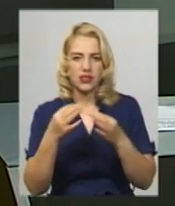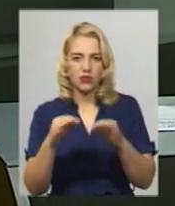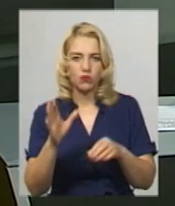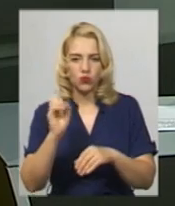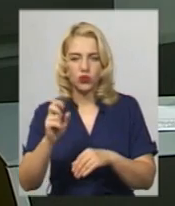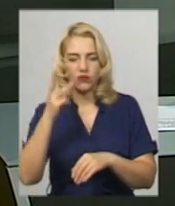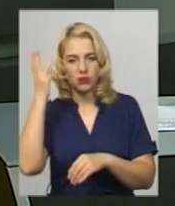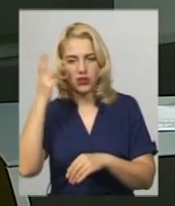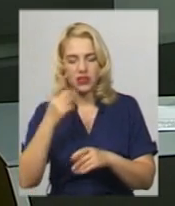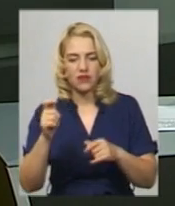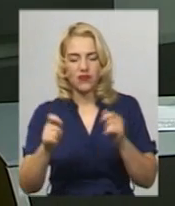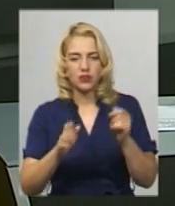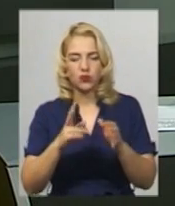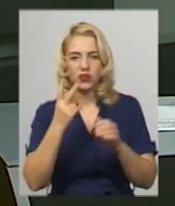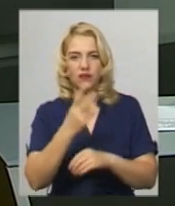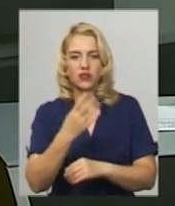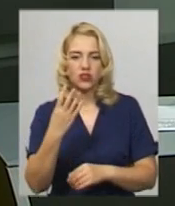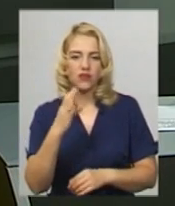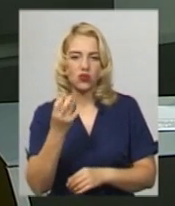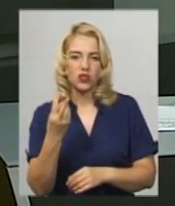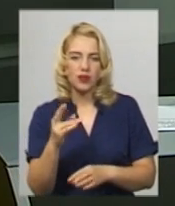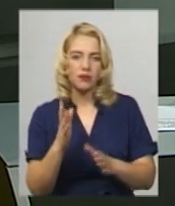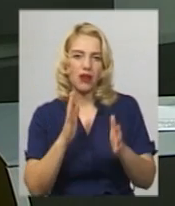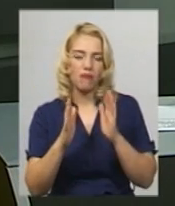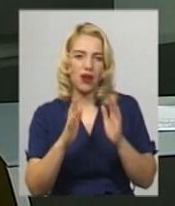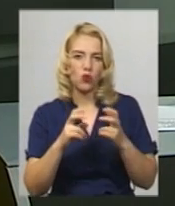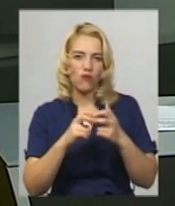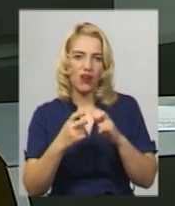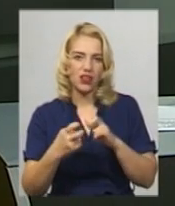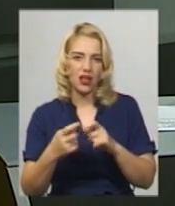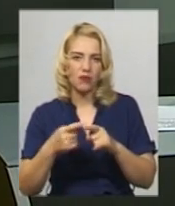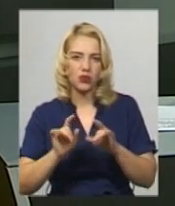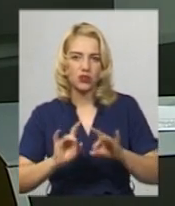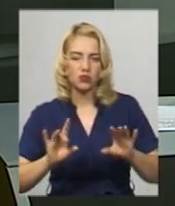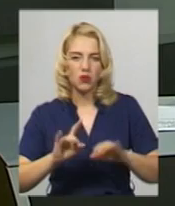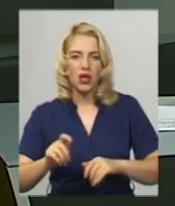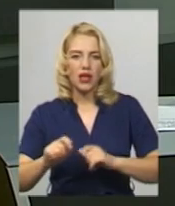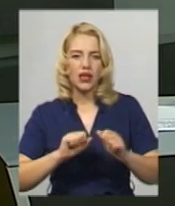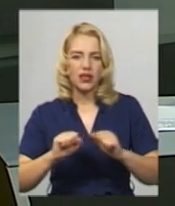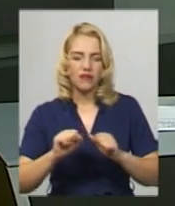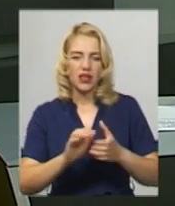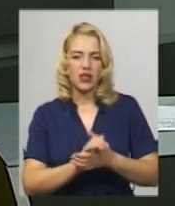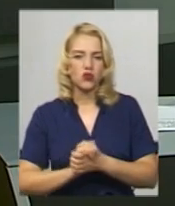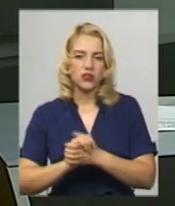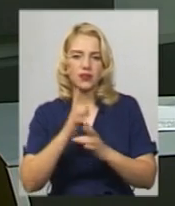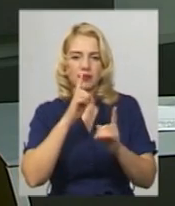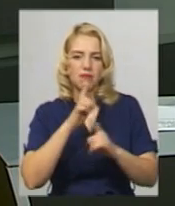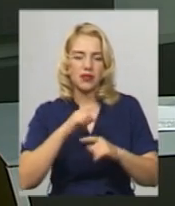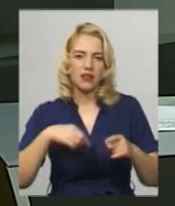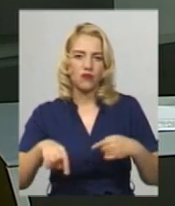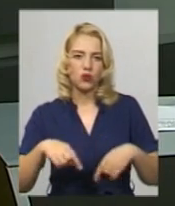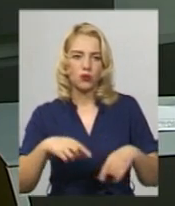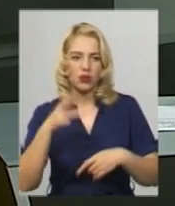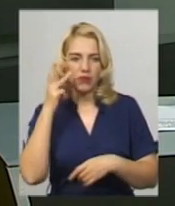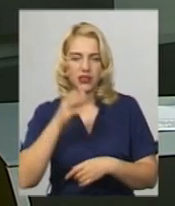Фест відбудеться 24 серпня у парку імені Івана Франка. Про це повідомив керівник асоціації мініфутболу у Хмельницькій області